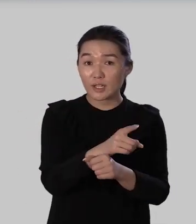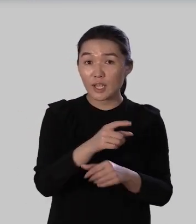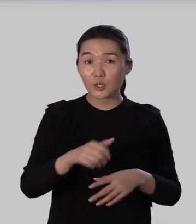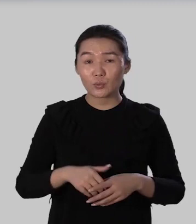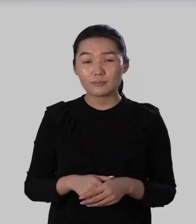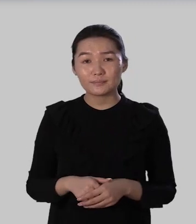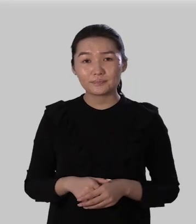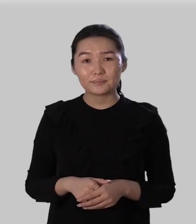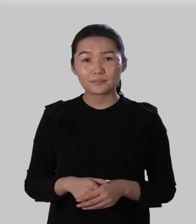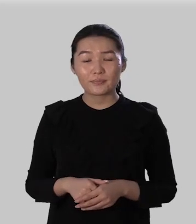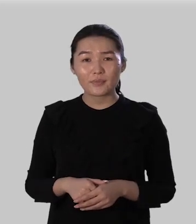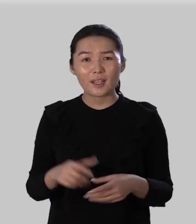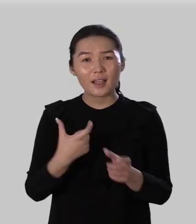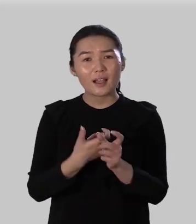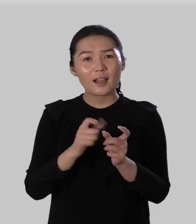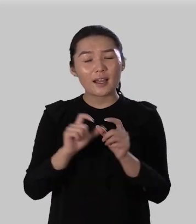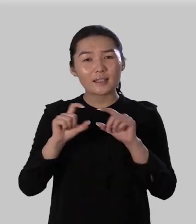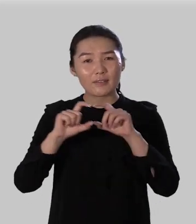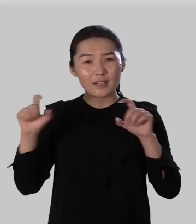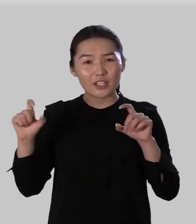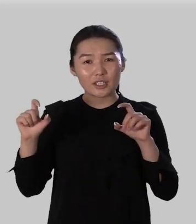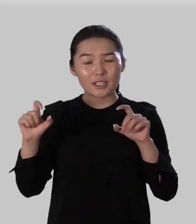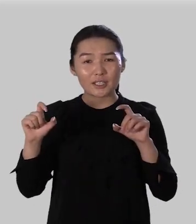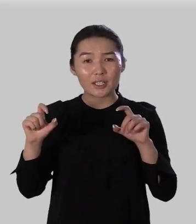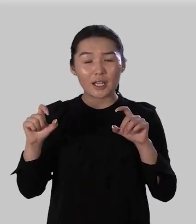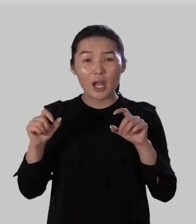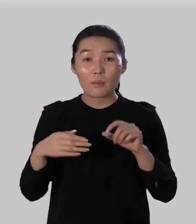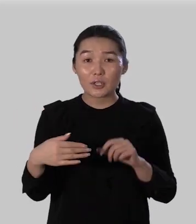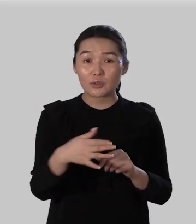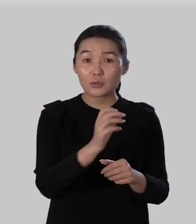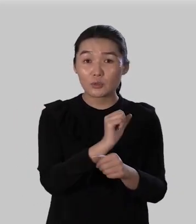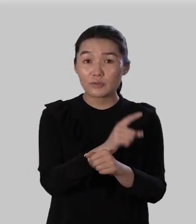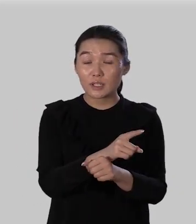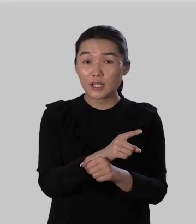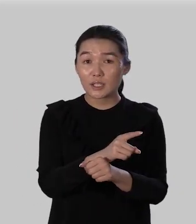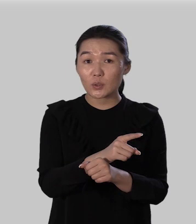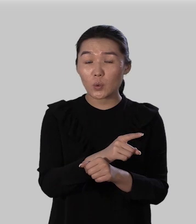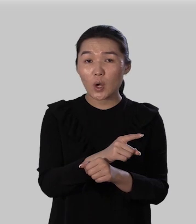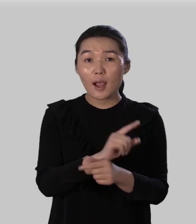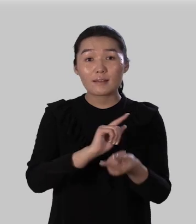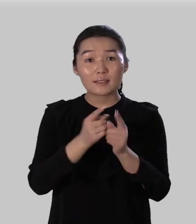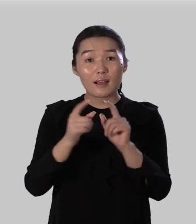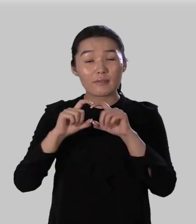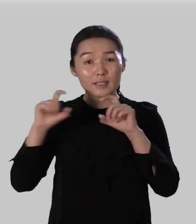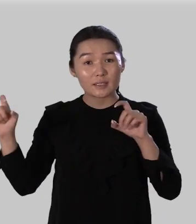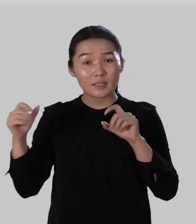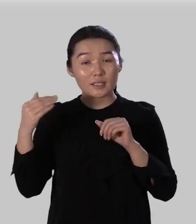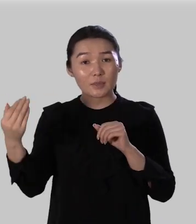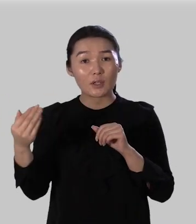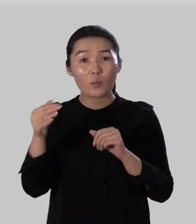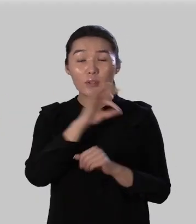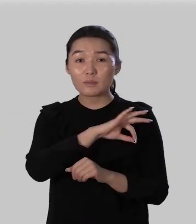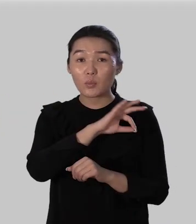веленью это выражение по щучьему веленью стало фразеологизмом его